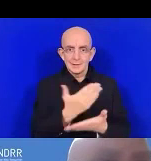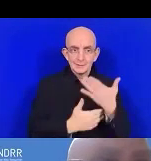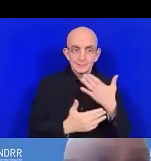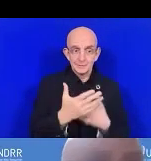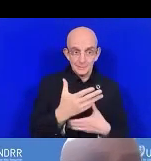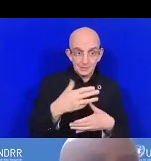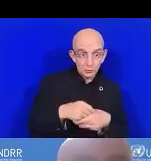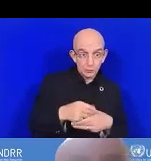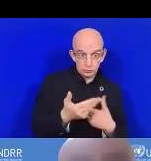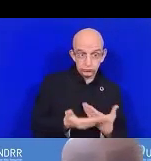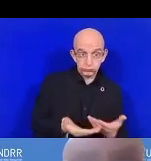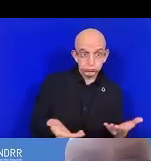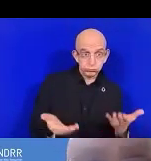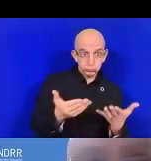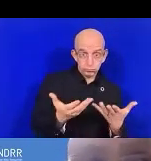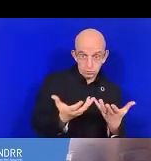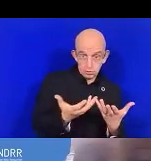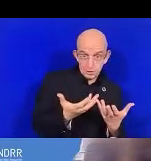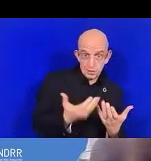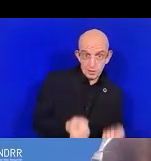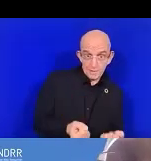des catastrophes ? »